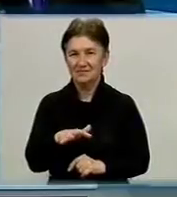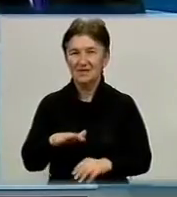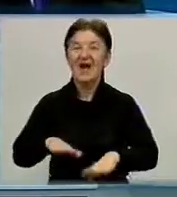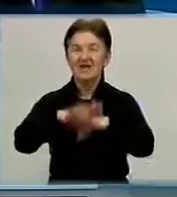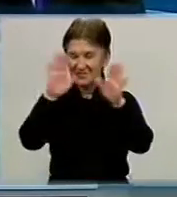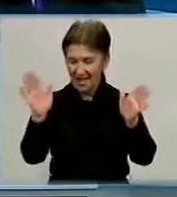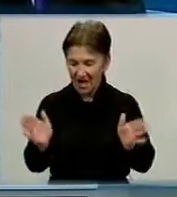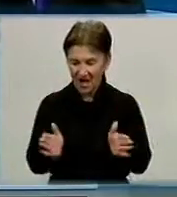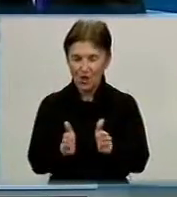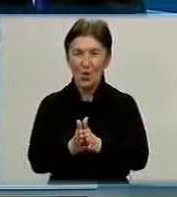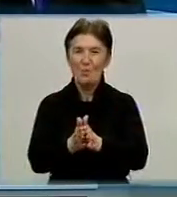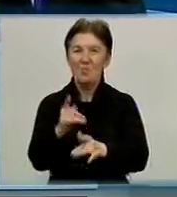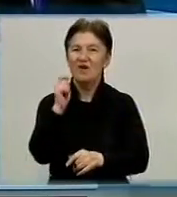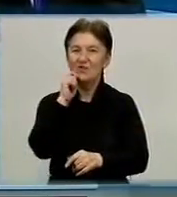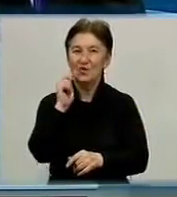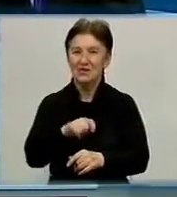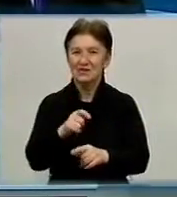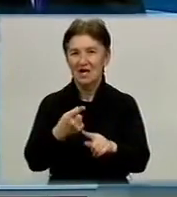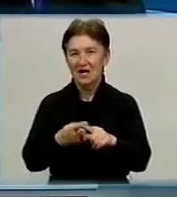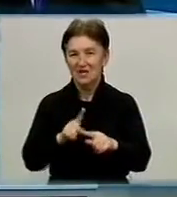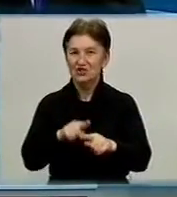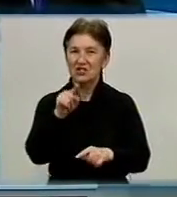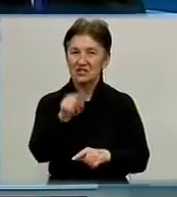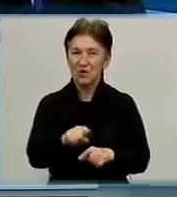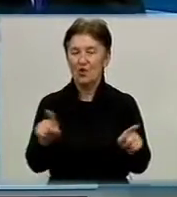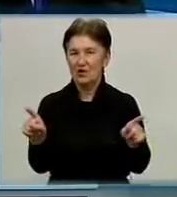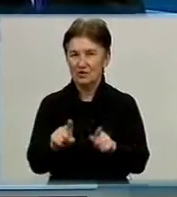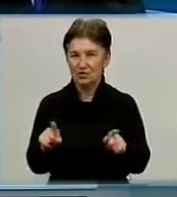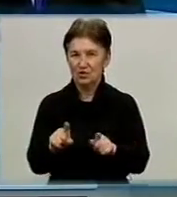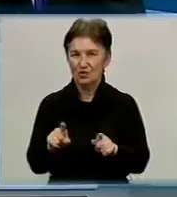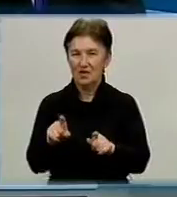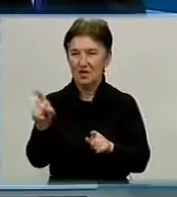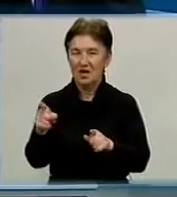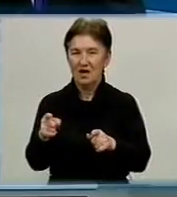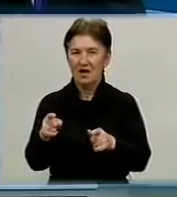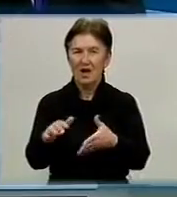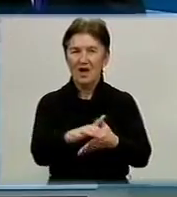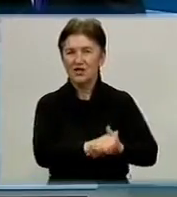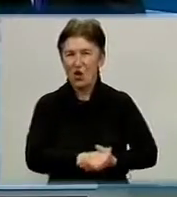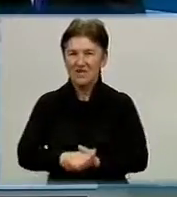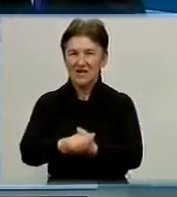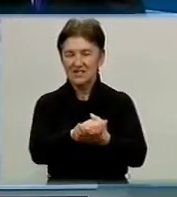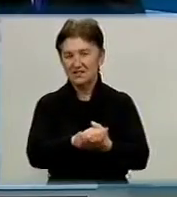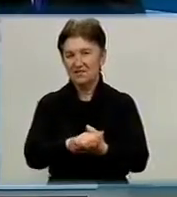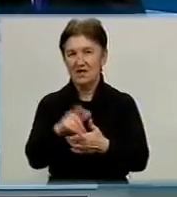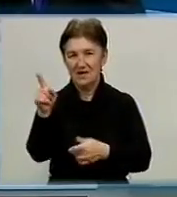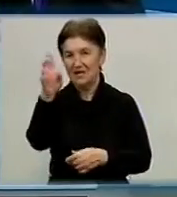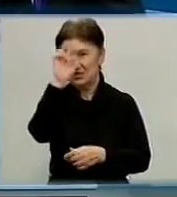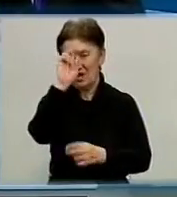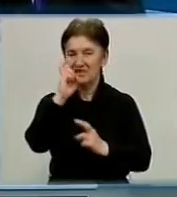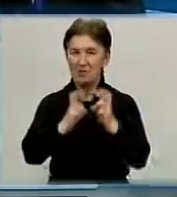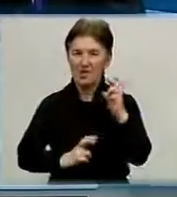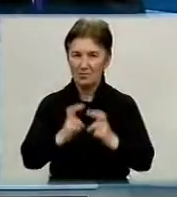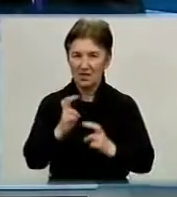в Україні. Загалом в Україні. Через те, що товариство аграрний фонд – це ж державне підприємство